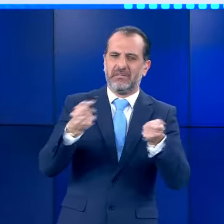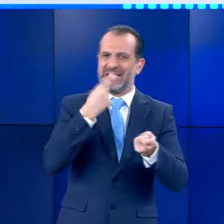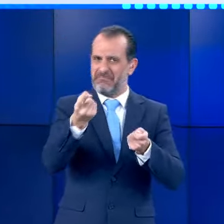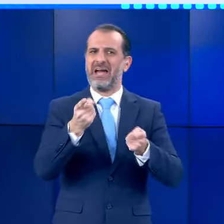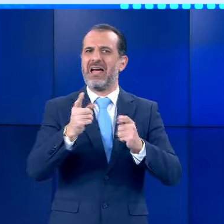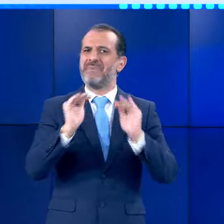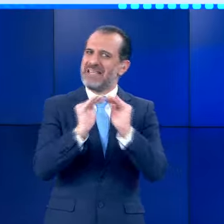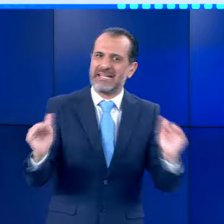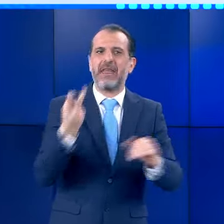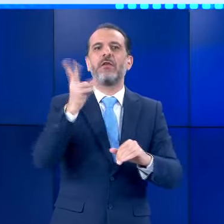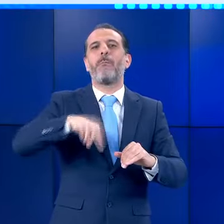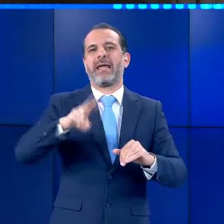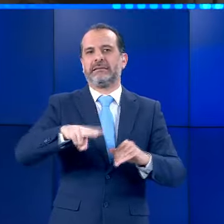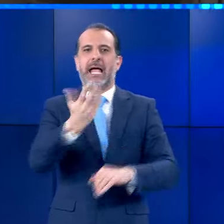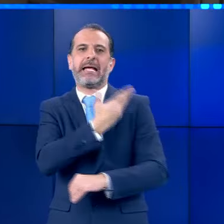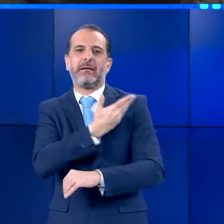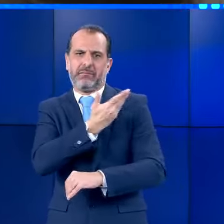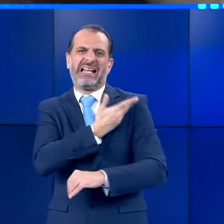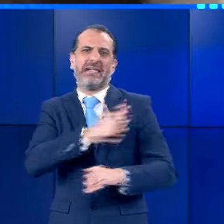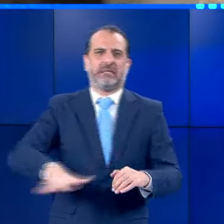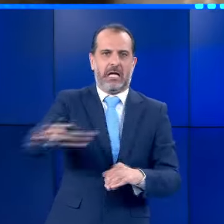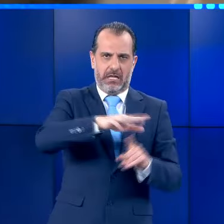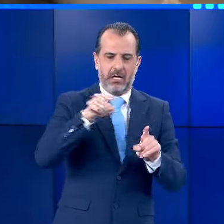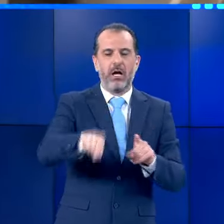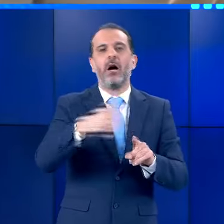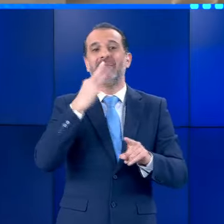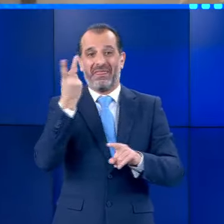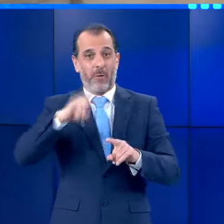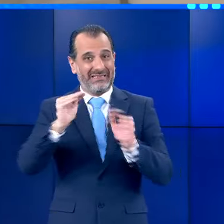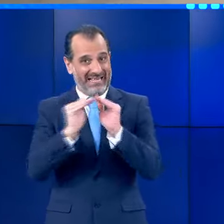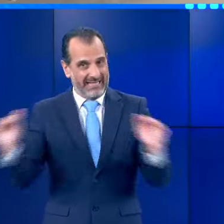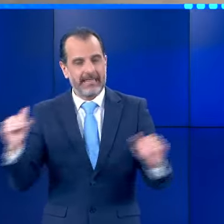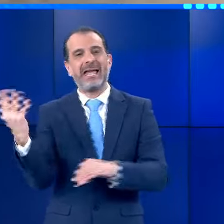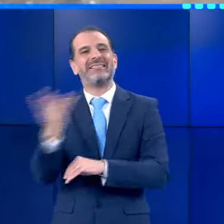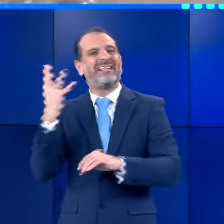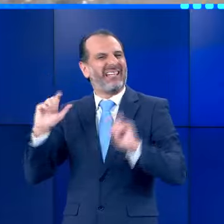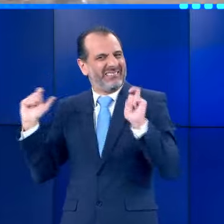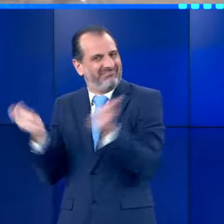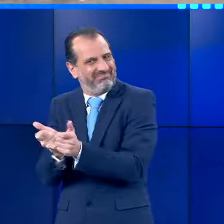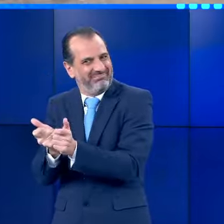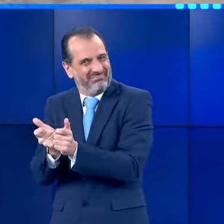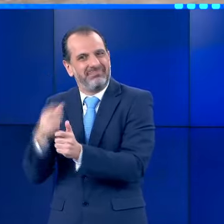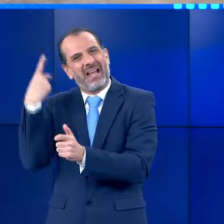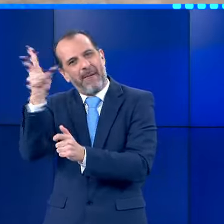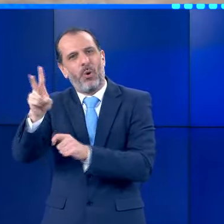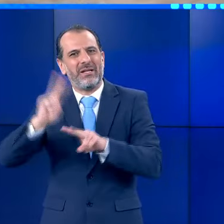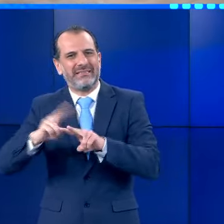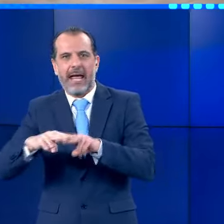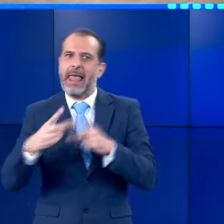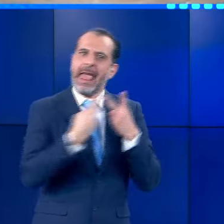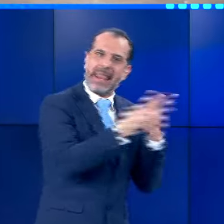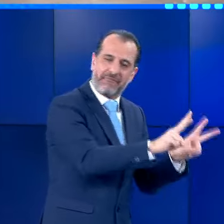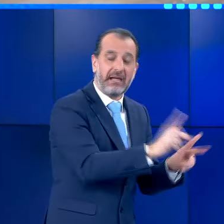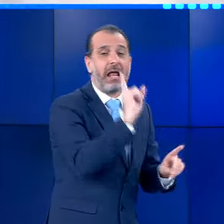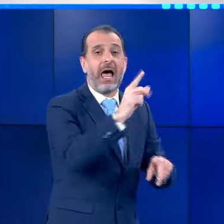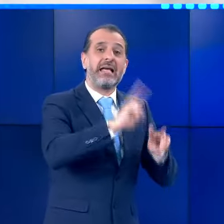χειρία δύο ημερών στη Λωρίδα της Γάζας, στη διάρκεια της οποίας τέσσερις όμοιροι της Χαμάς θα αφαιθούν ελεύθεροι. Ως αντάλλαγμα